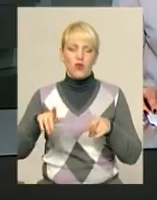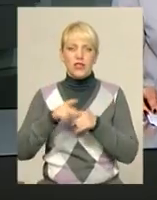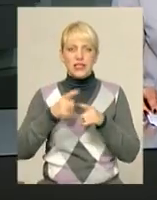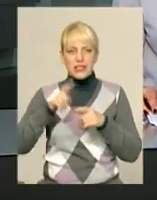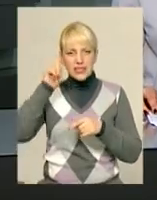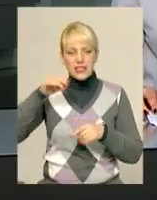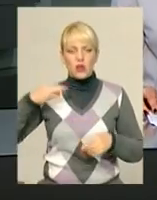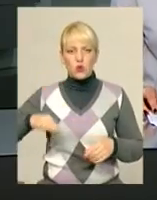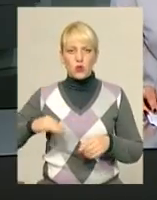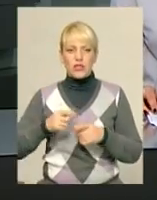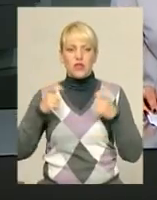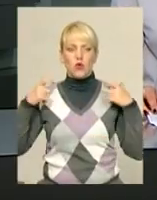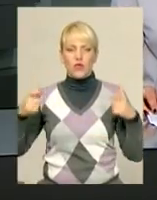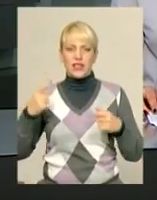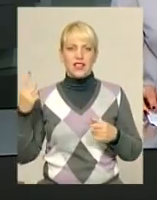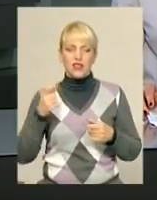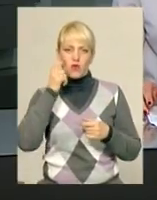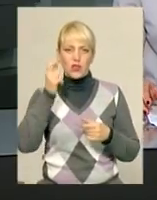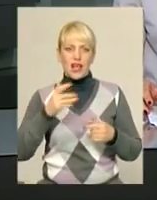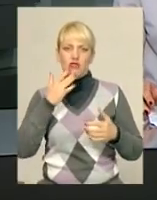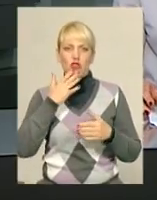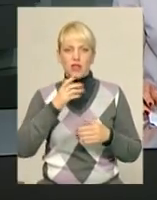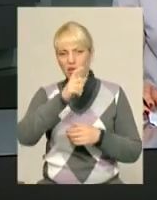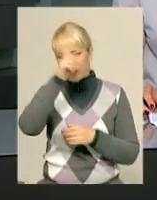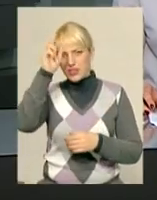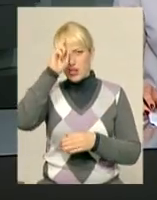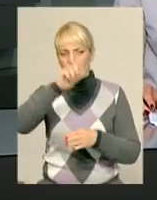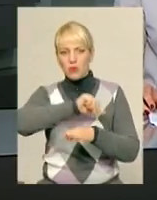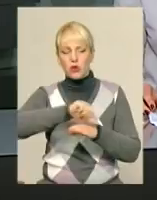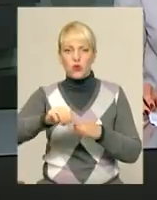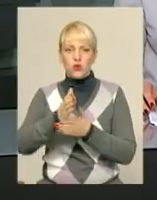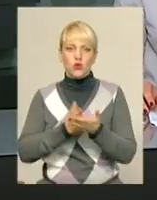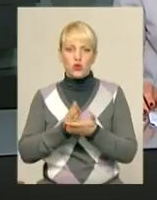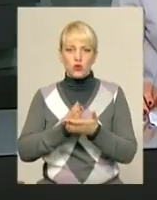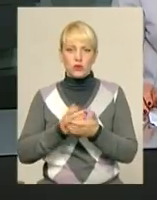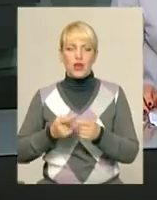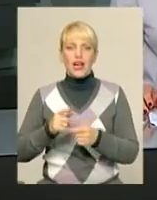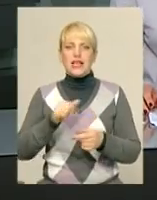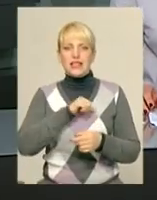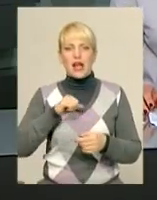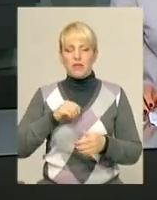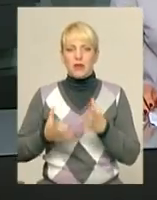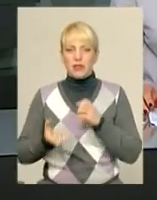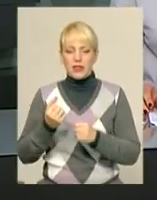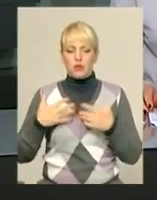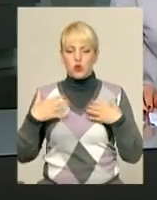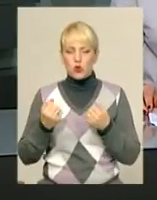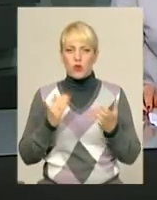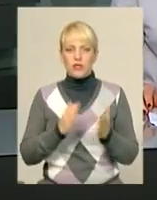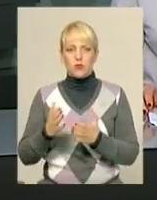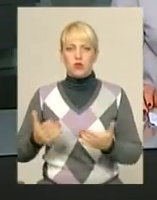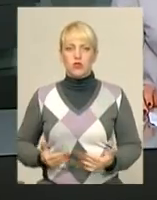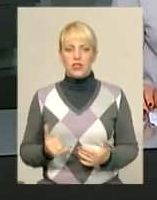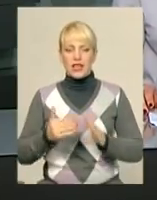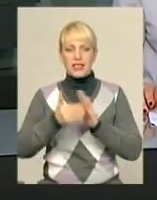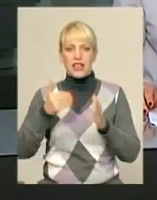курсанти та офіцери єдиної в Україні Національної академії державної прикордонної служби. Самі підтримують здоровий спосіб життя і